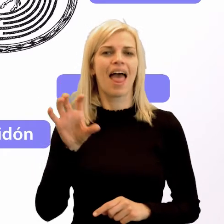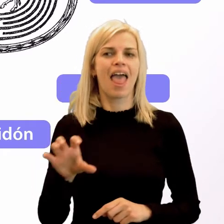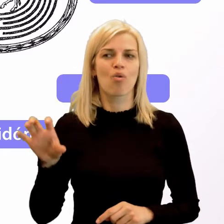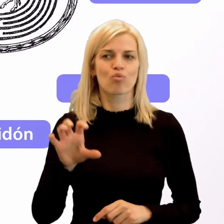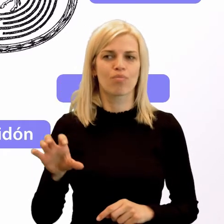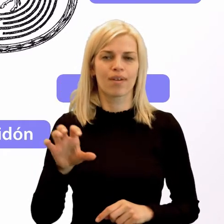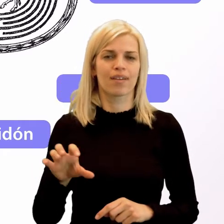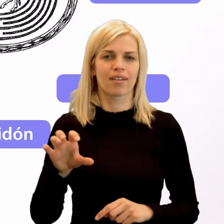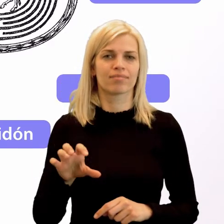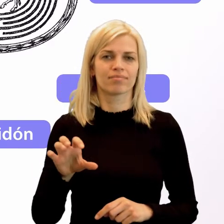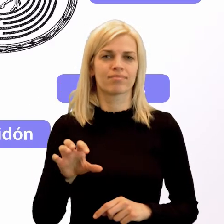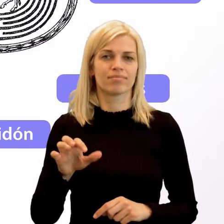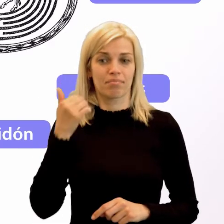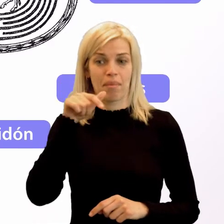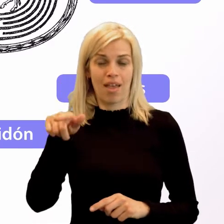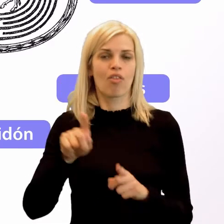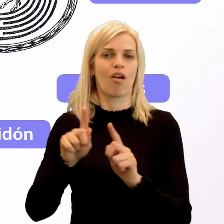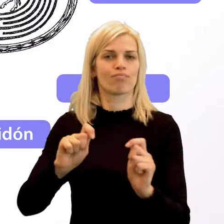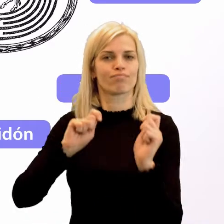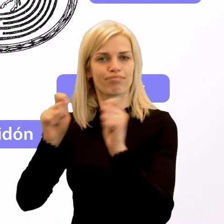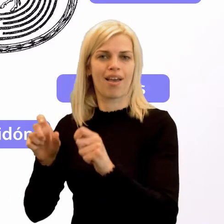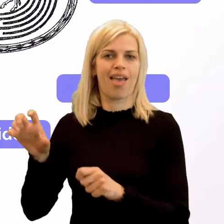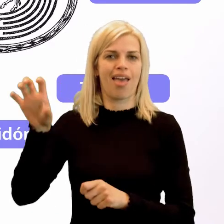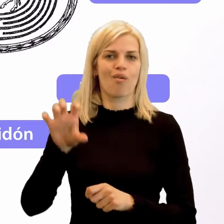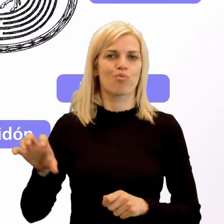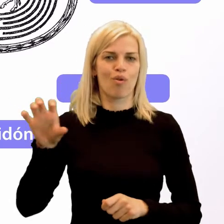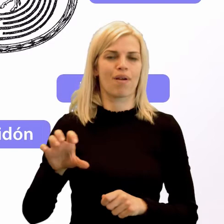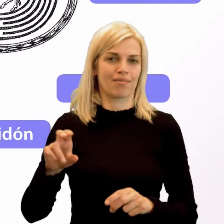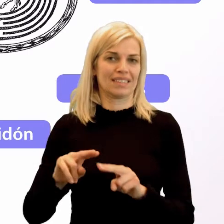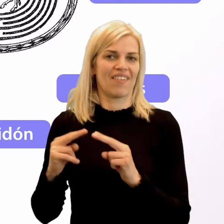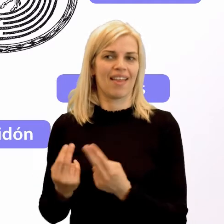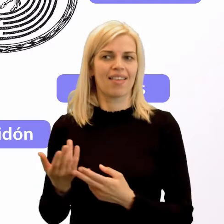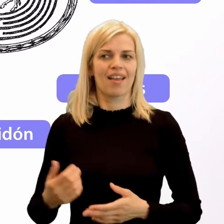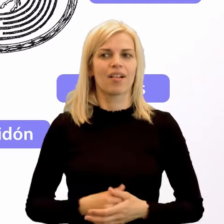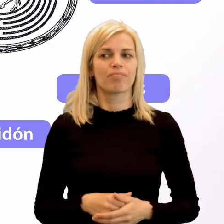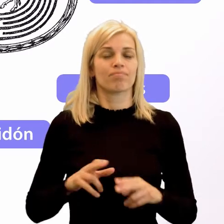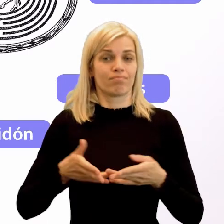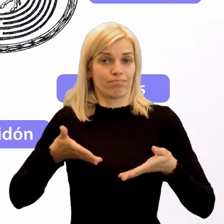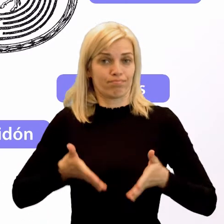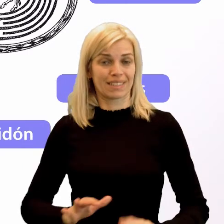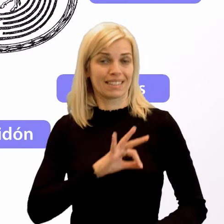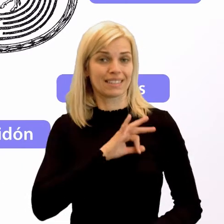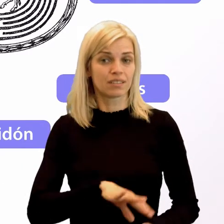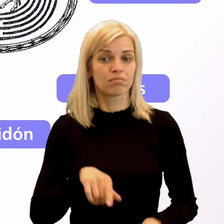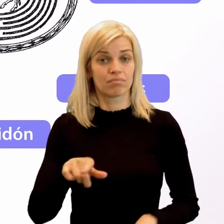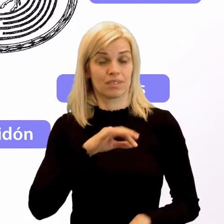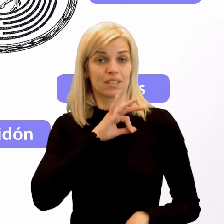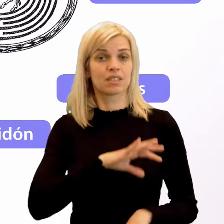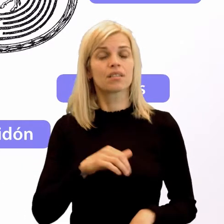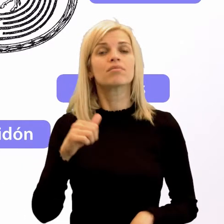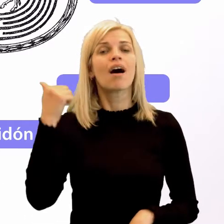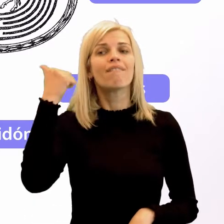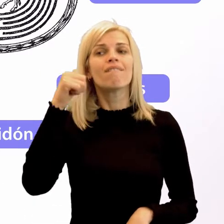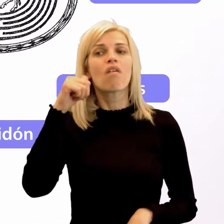pomenoval náš kontinent. Zeus Európu uniesol, a splodil s ňou syna. Tento syn sa